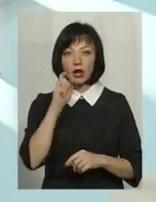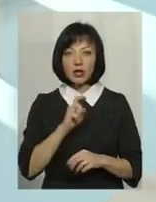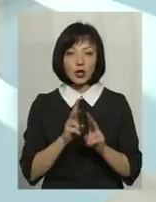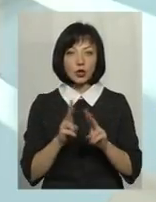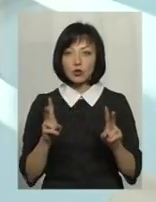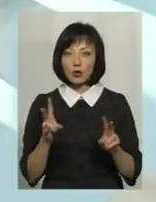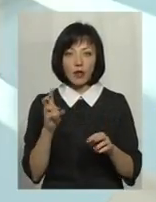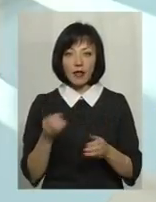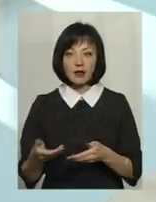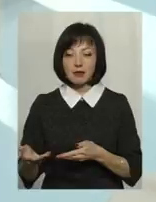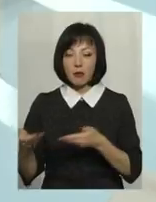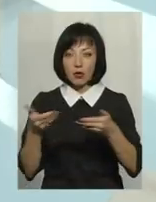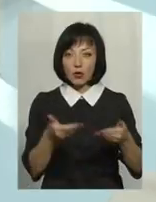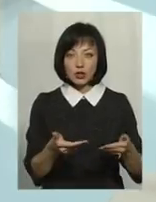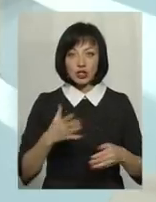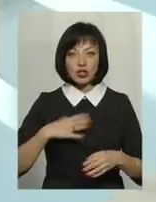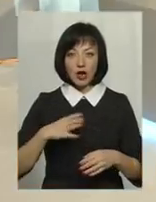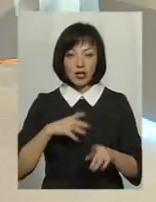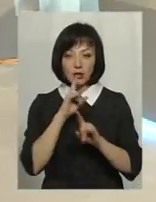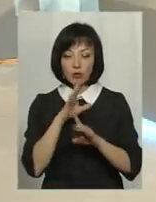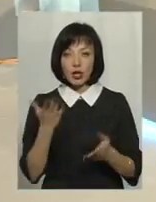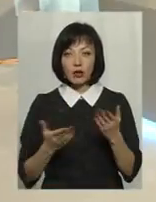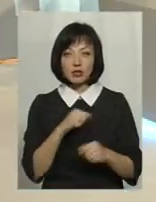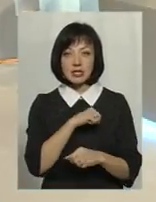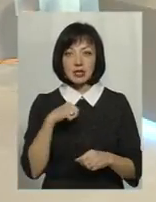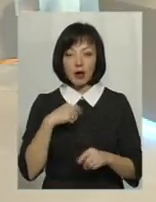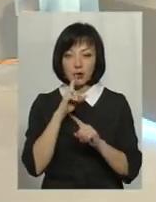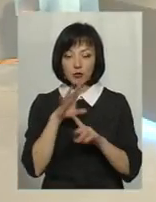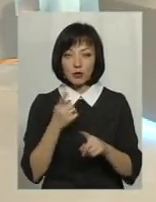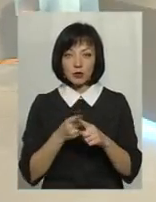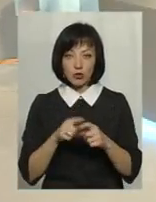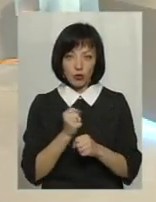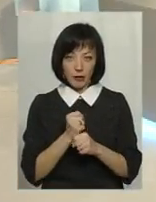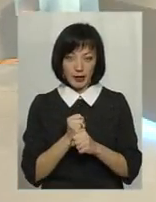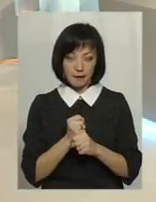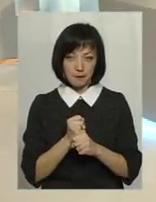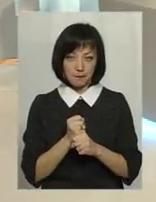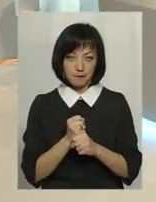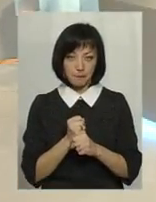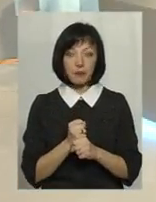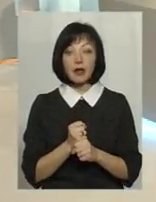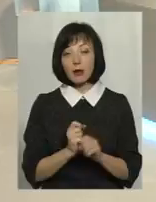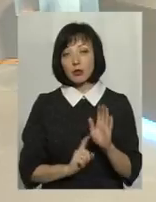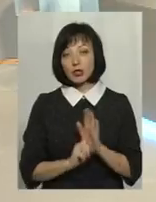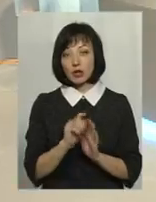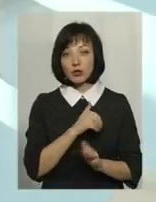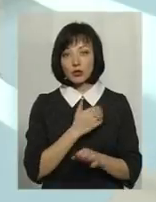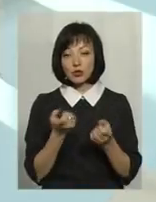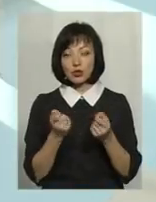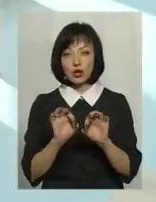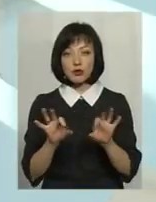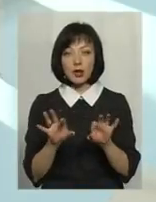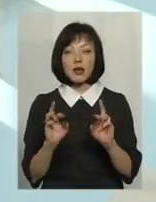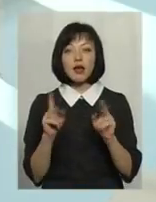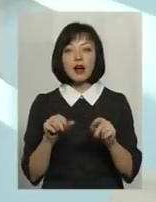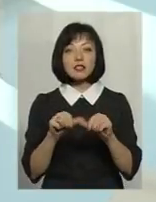ніхто не запрошує і особливо чекати не буде, якщо ми самі не будемо цього формувати і ініціювати. Я для початку хочу трошки розповісти,